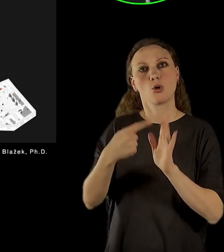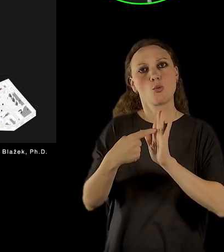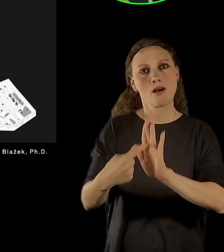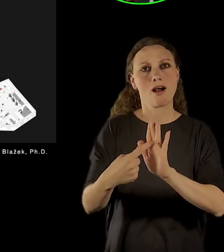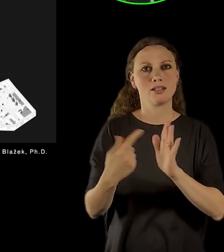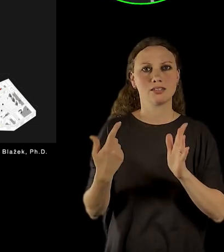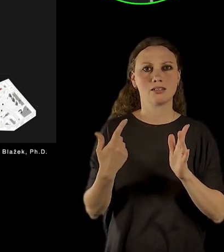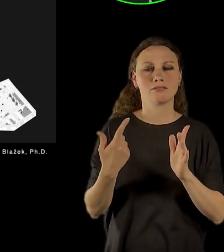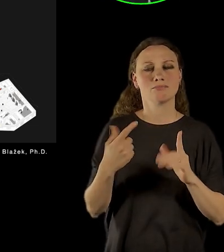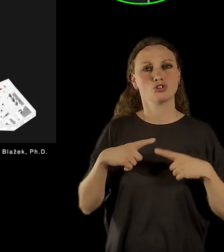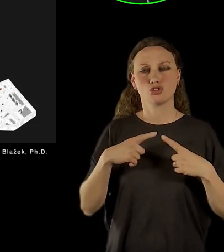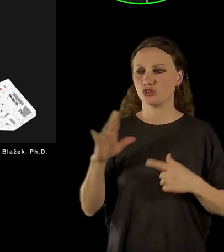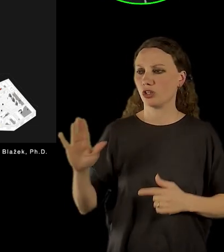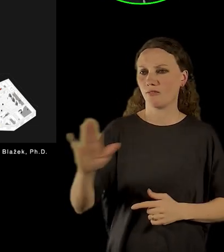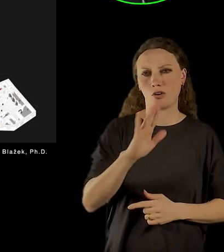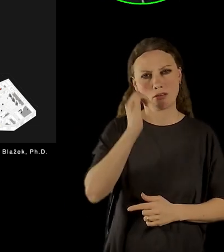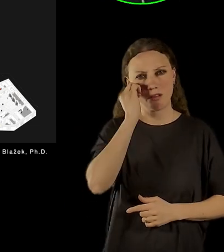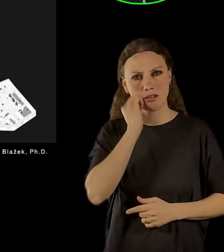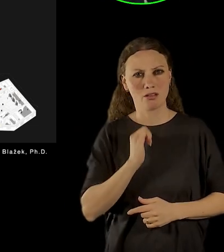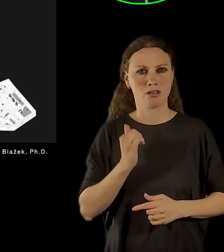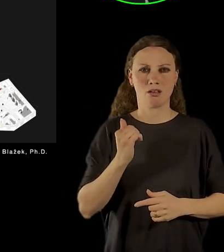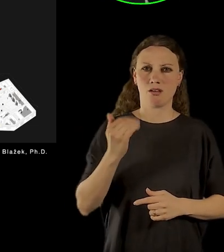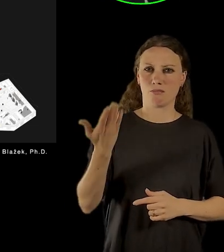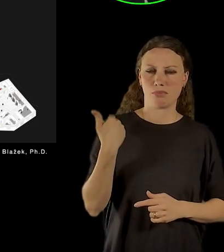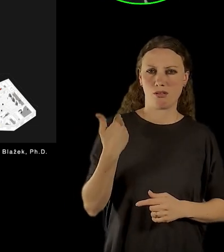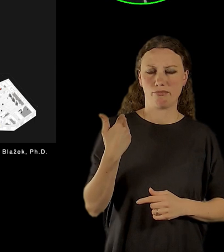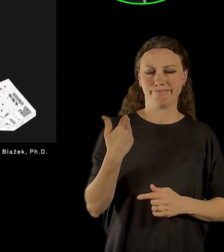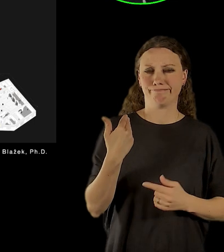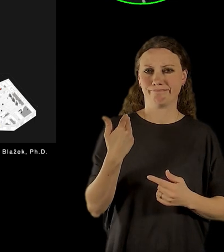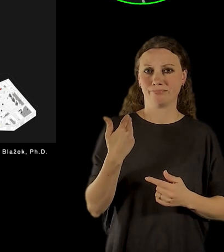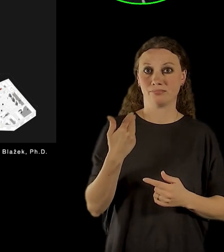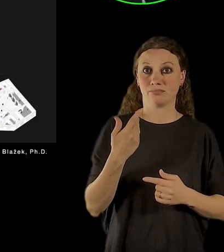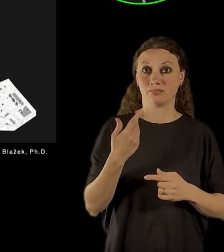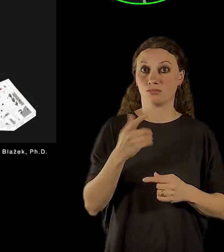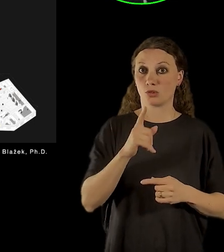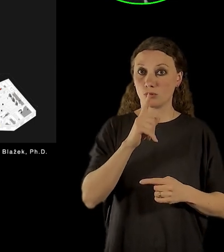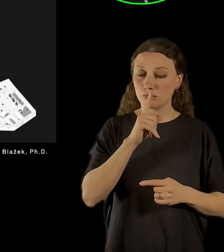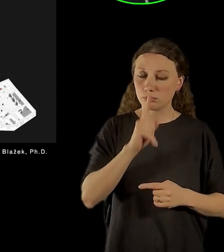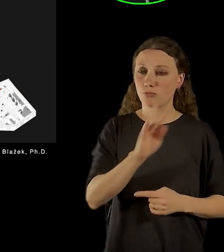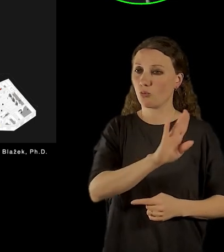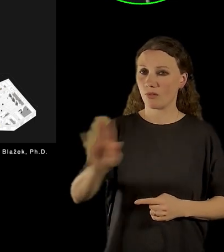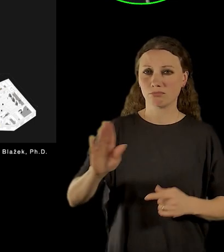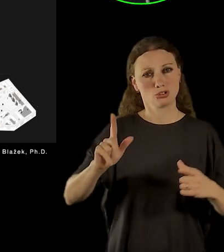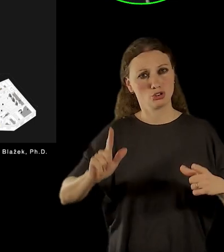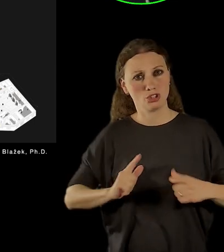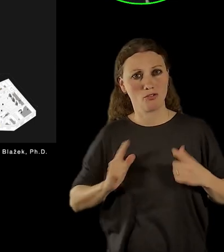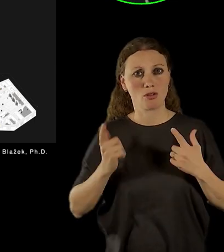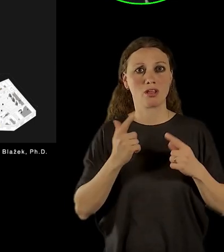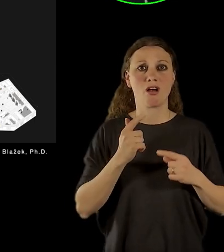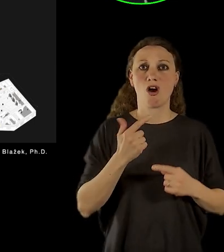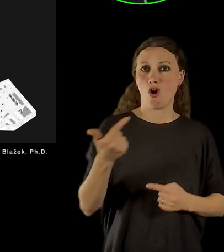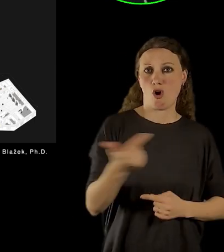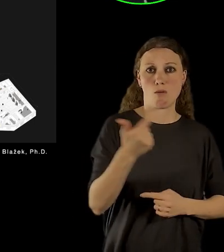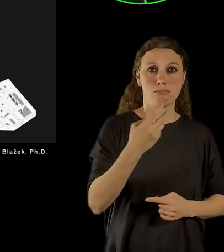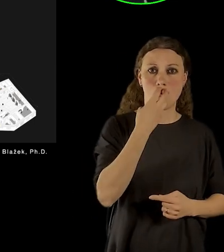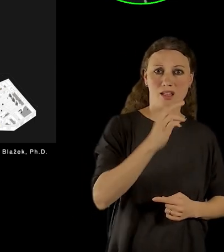se nebo čelili dvěma totalitním systémům. Takže počítáme